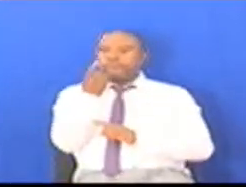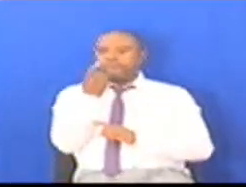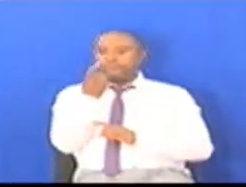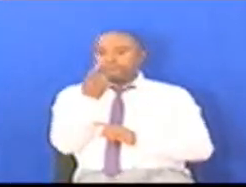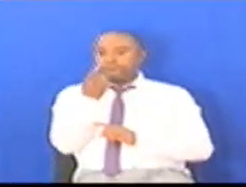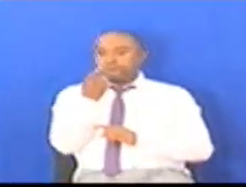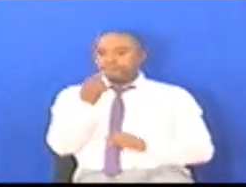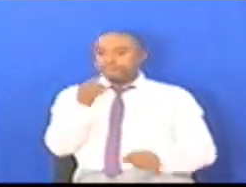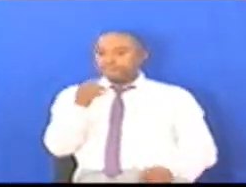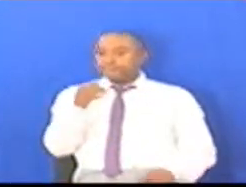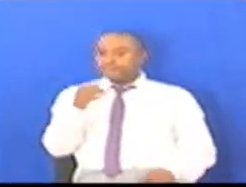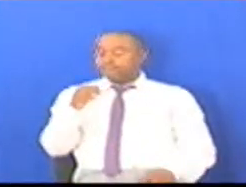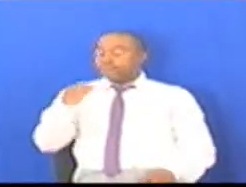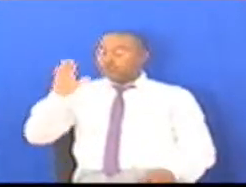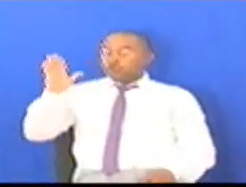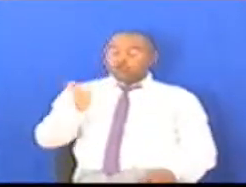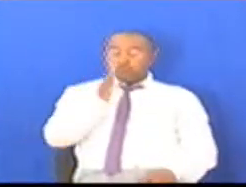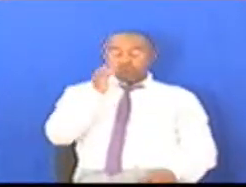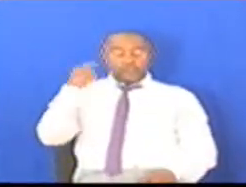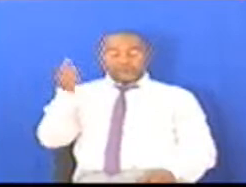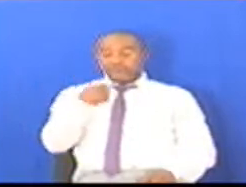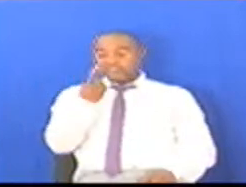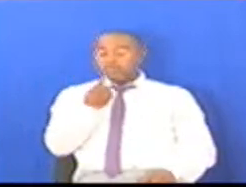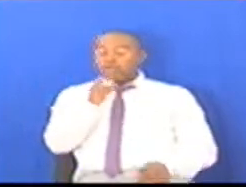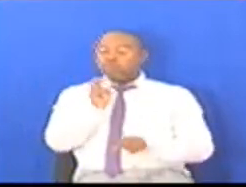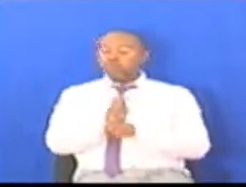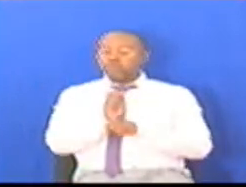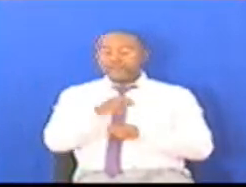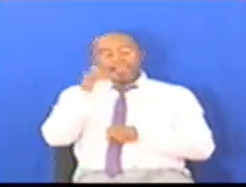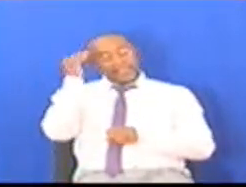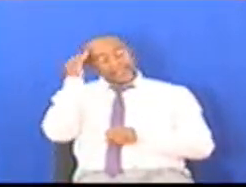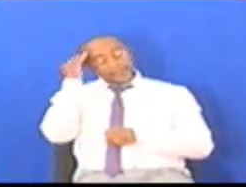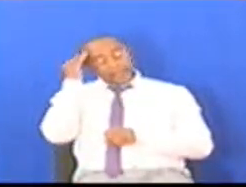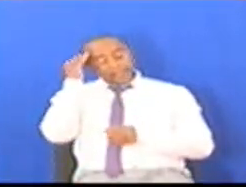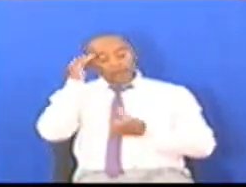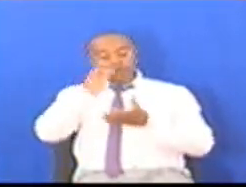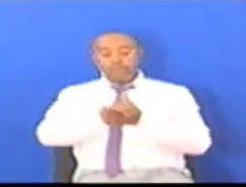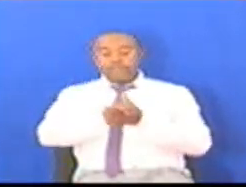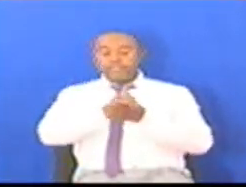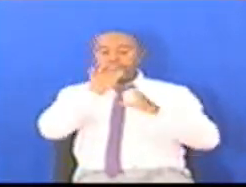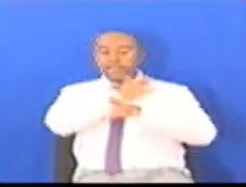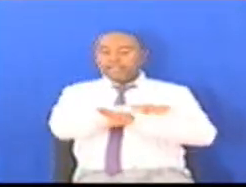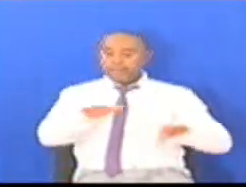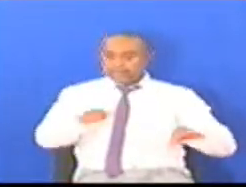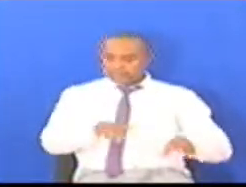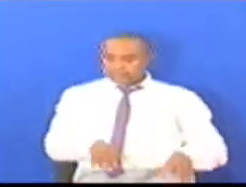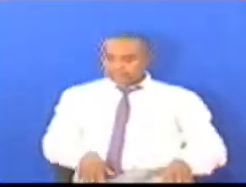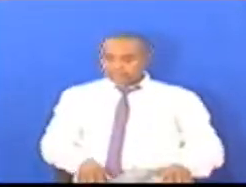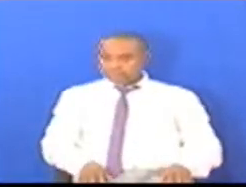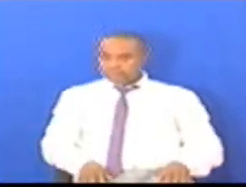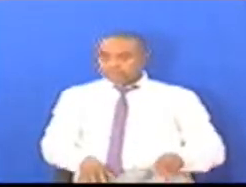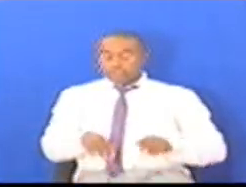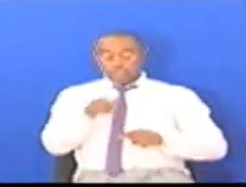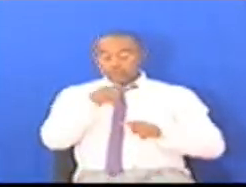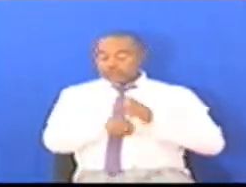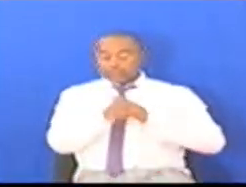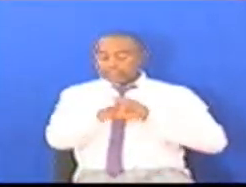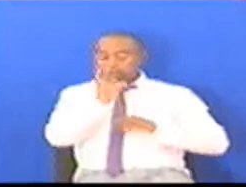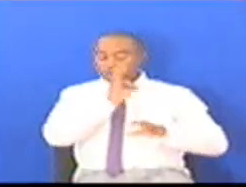taifa Kulinda hekima, umoja na amani Hili tuwe kingia kwenye uchaguzi Uchaguzi ni Tukiyotu